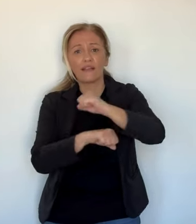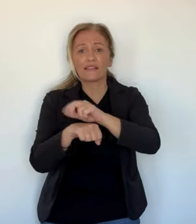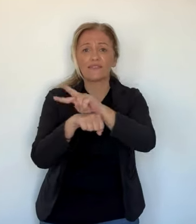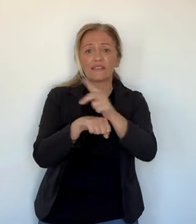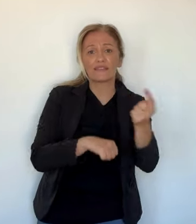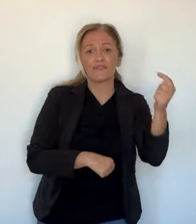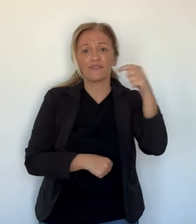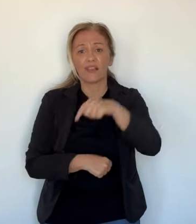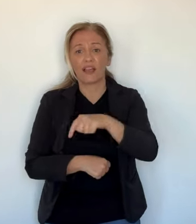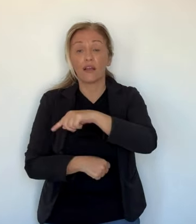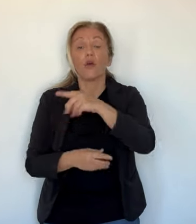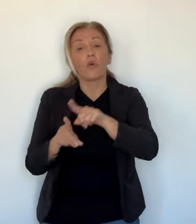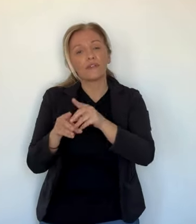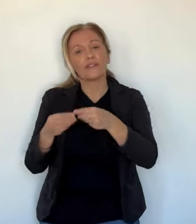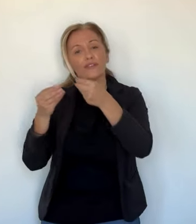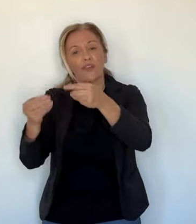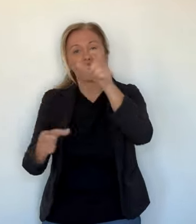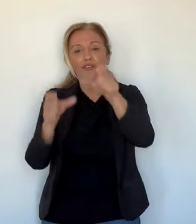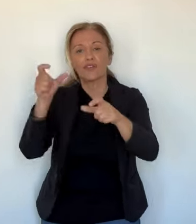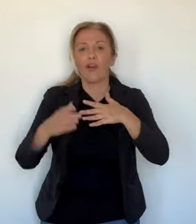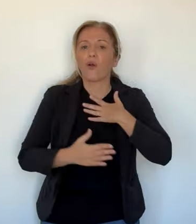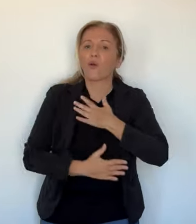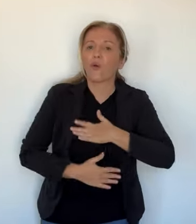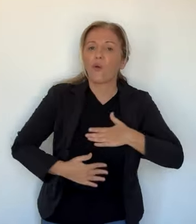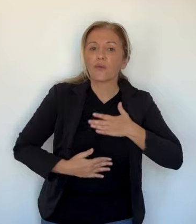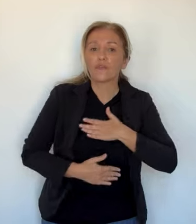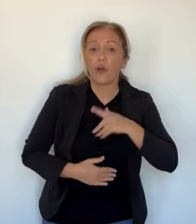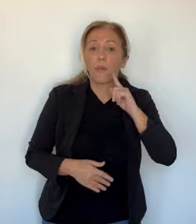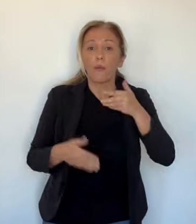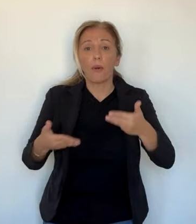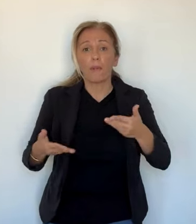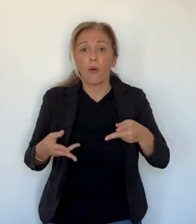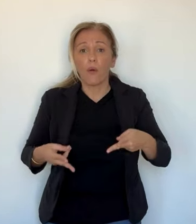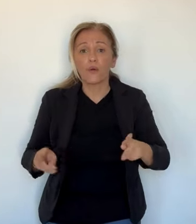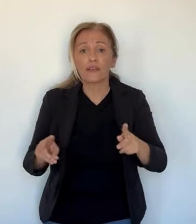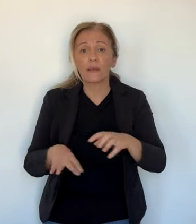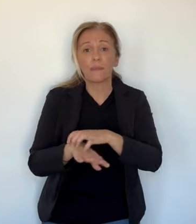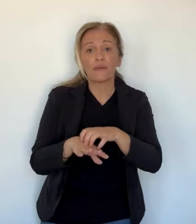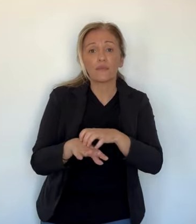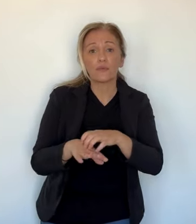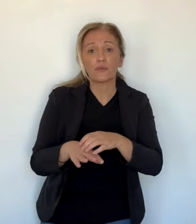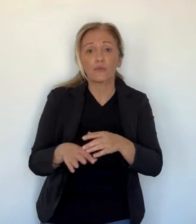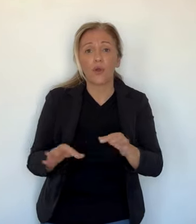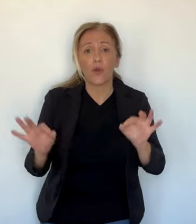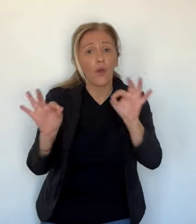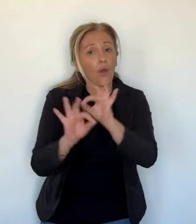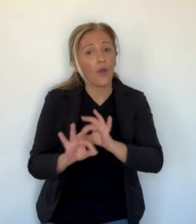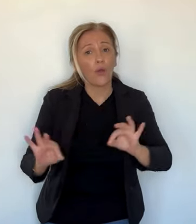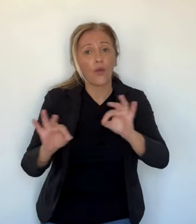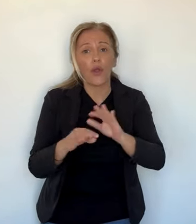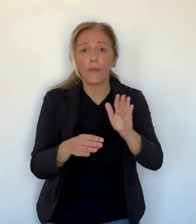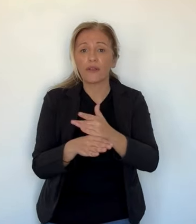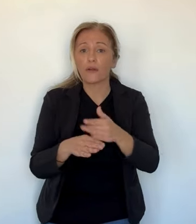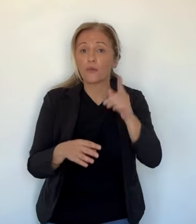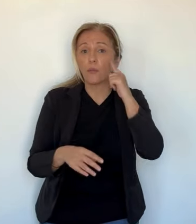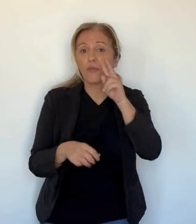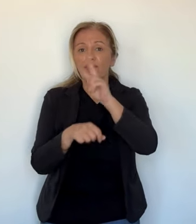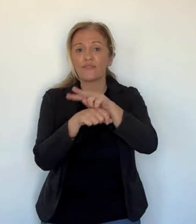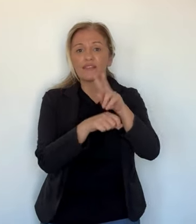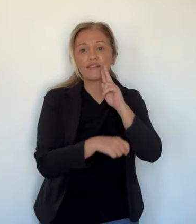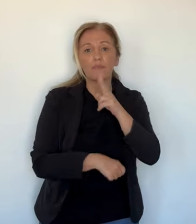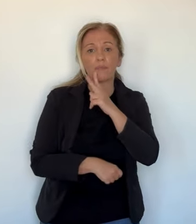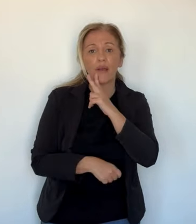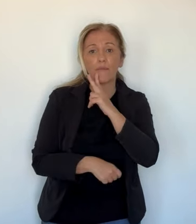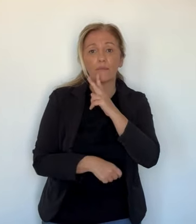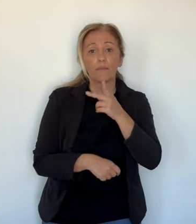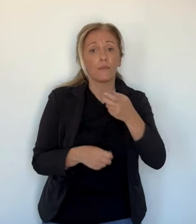plus. Pour l'heure, les autorités préfectorales indiquent qu'aucune préparation de déplacement n'est actuellement engagée. Le pape étant aussi chef d